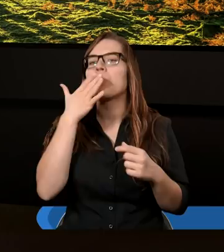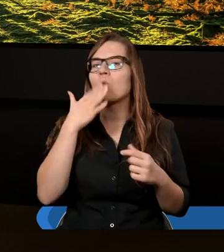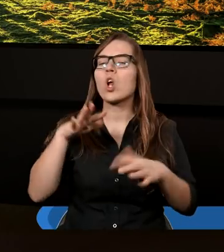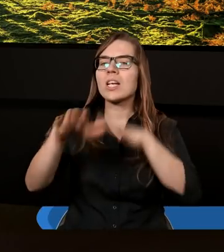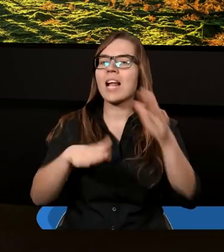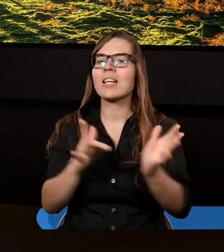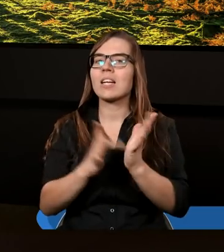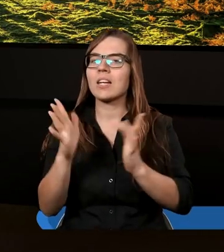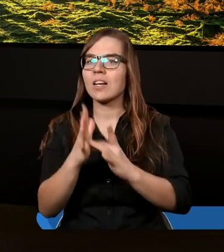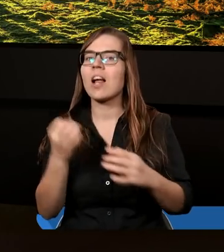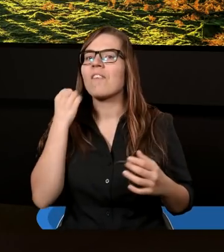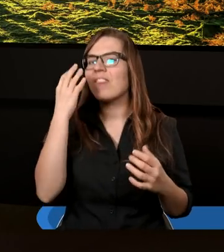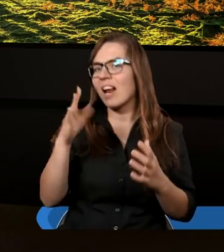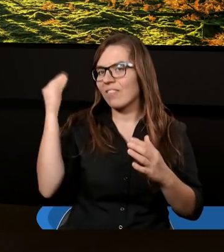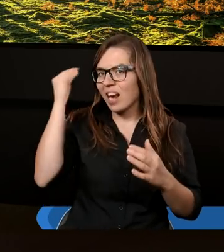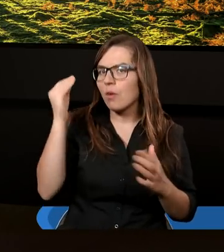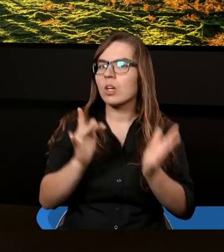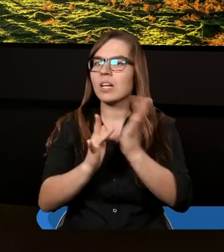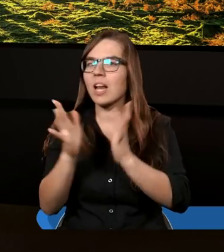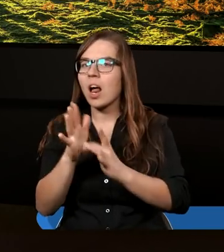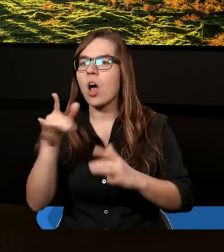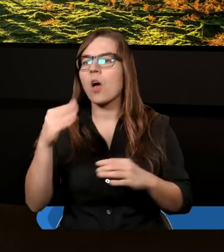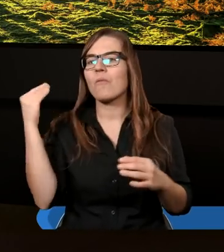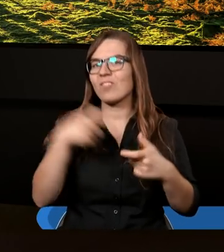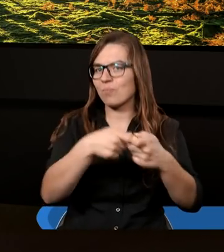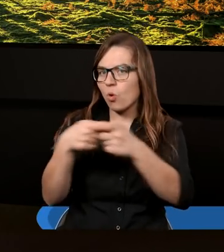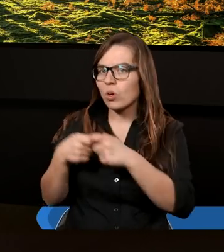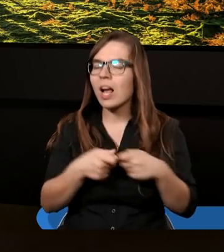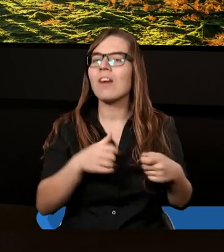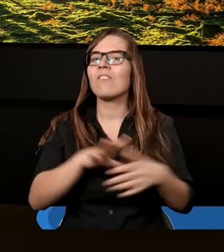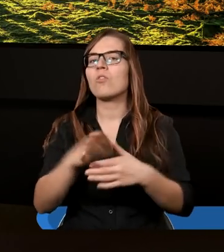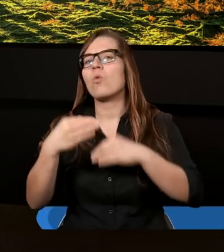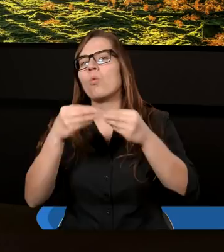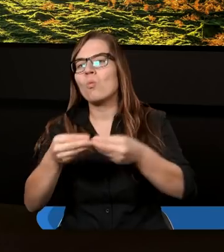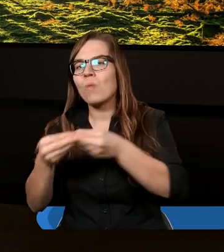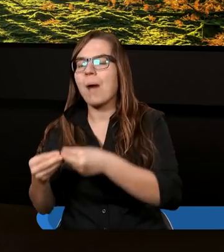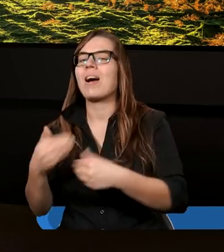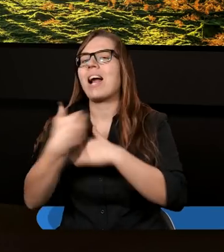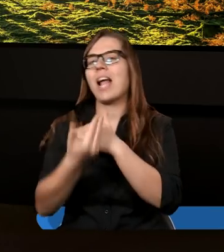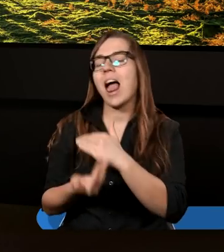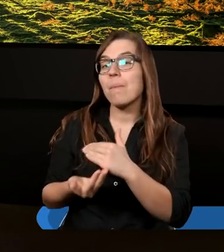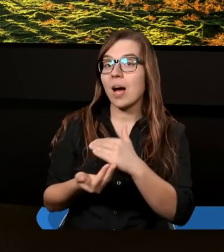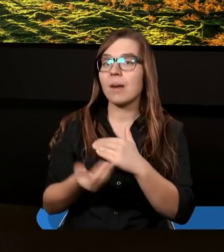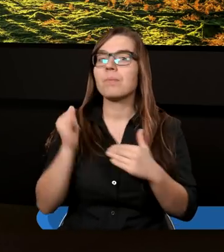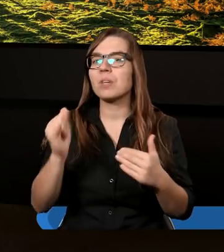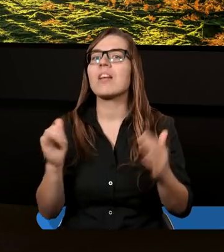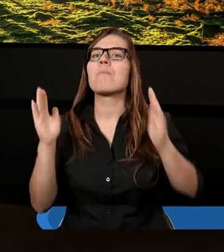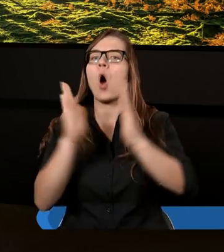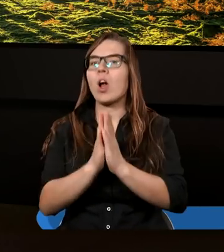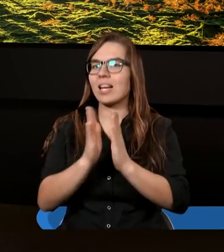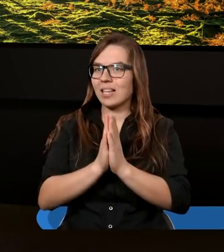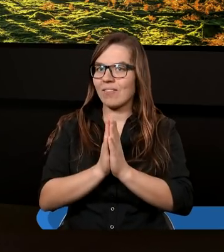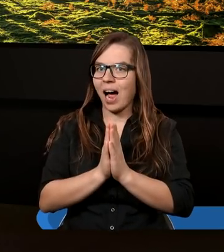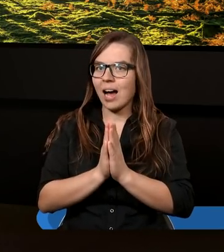Jezusa, że trwali w nauce apostolskiej, we wspólnocie, w łamaniu chleba i w modlitwie.